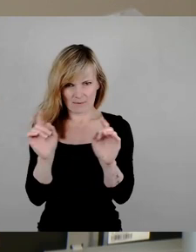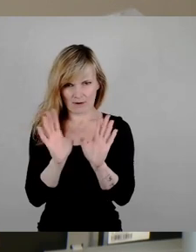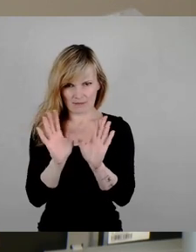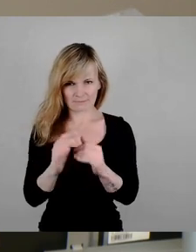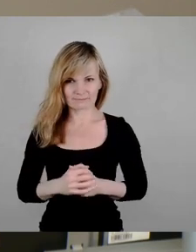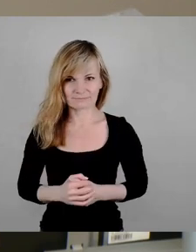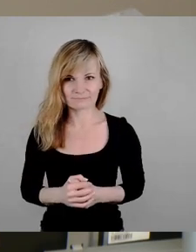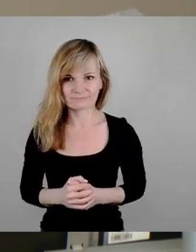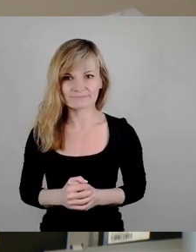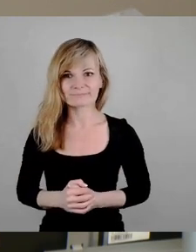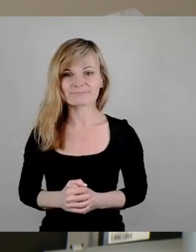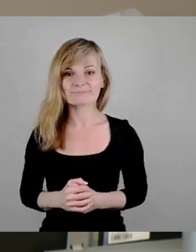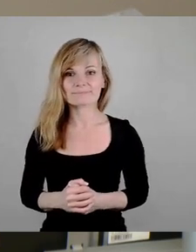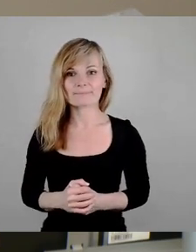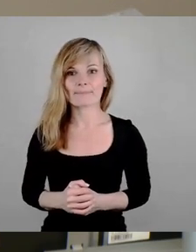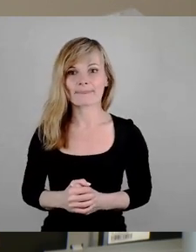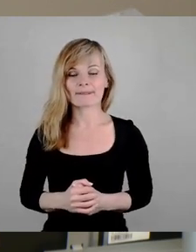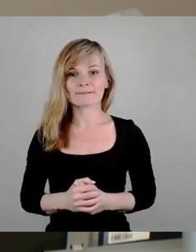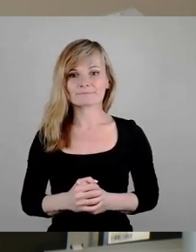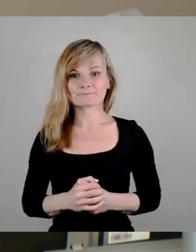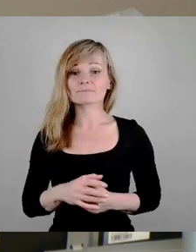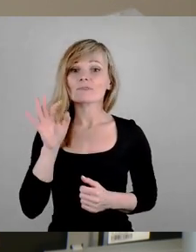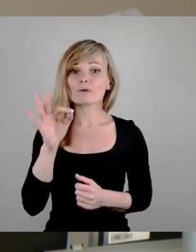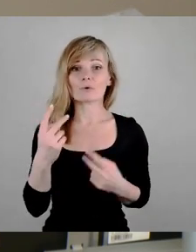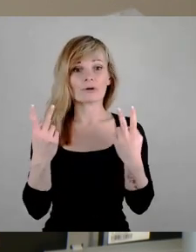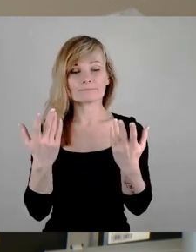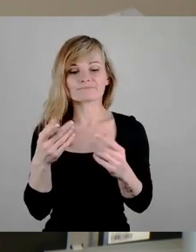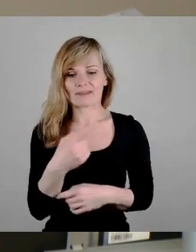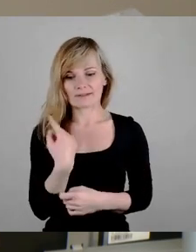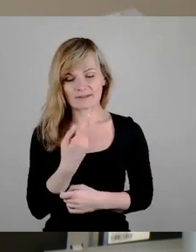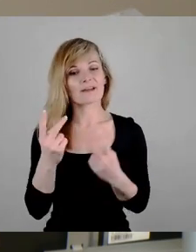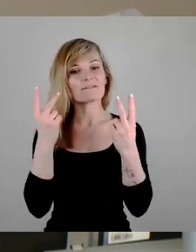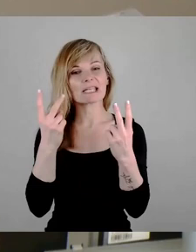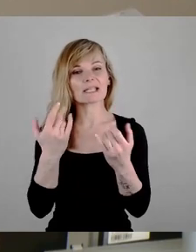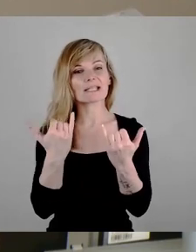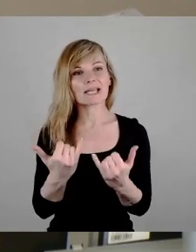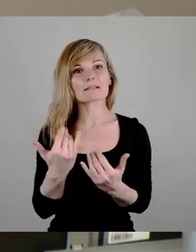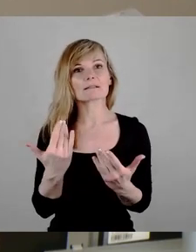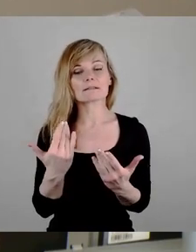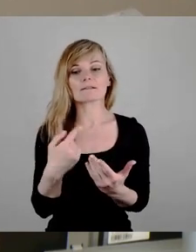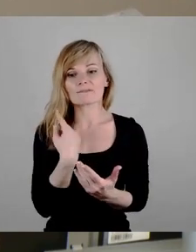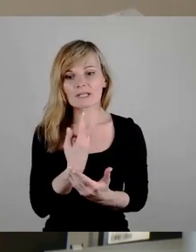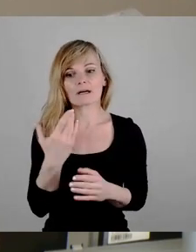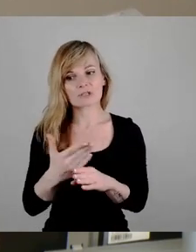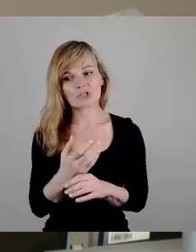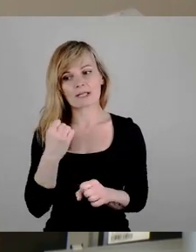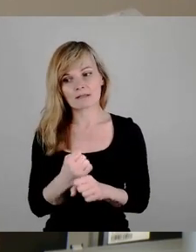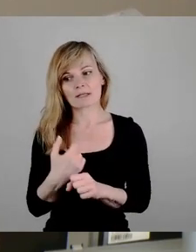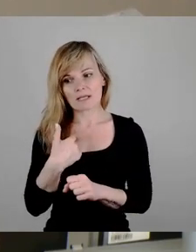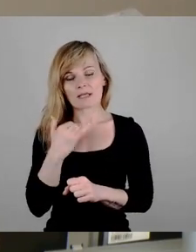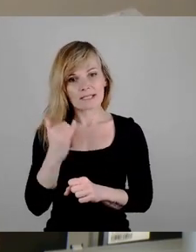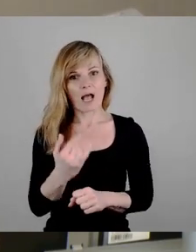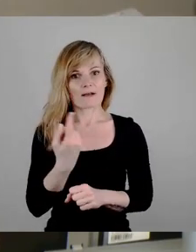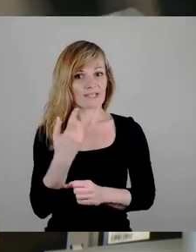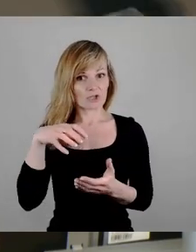Punkt. Es geht aus unserer Sicht hier vor allem jetzt darum, zu sagen, ja, wir als Stadt, wir wollen hier in dem weiteren Prozess eine